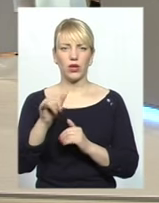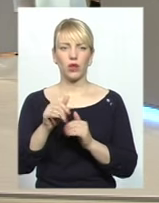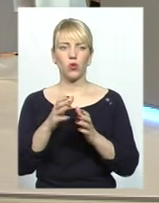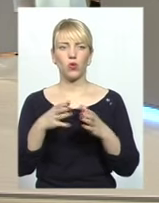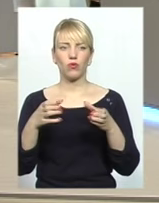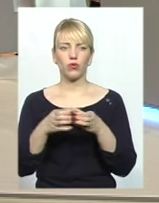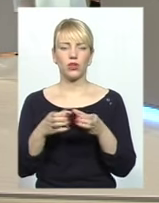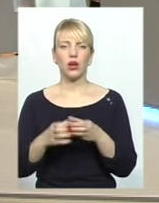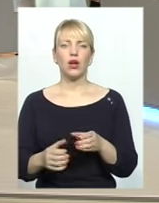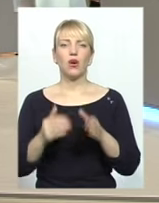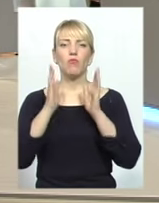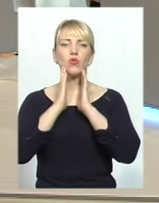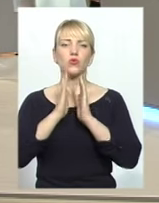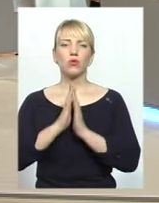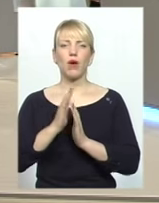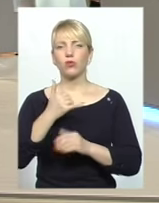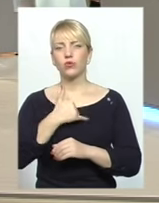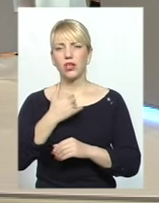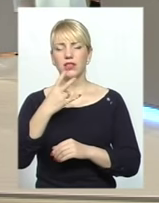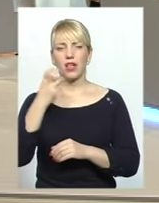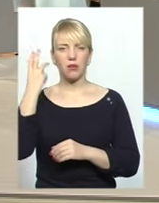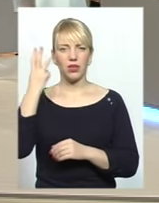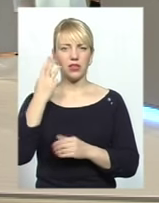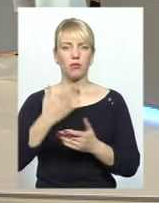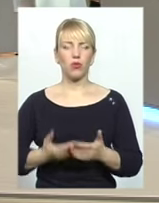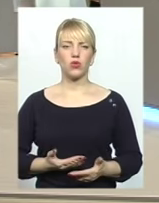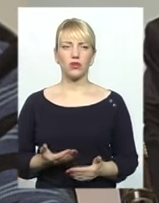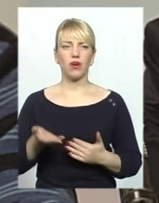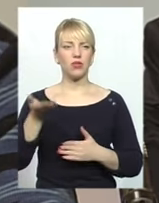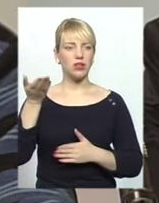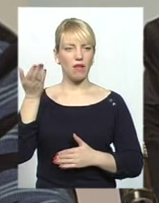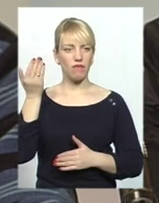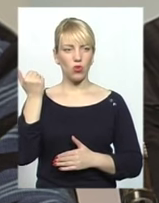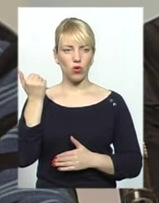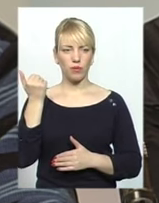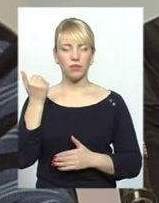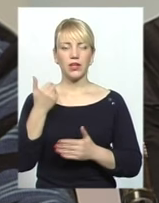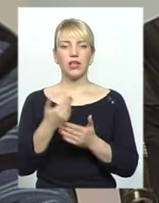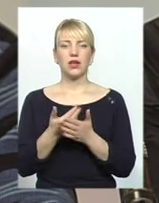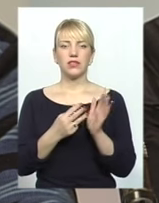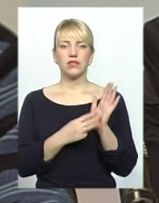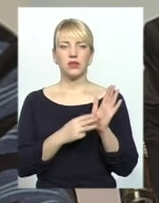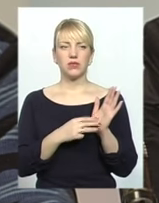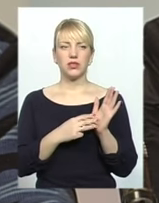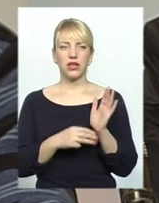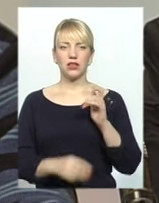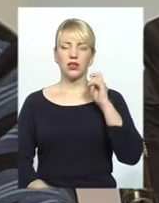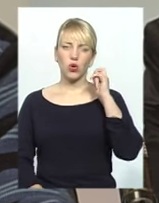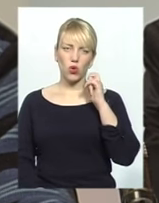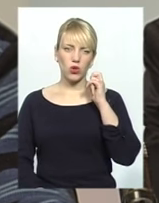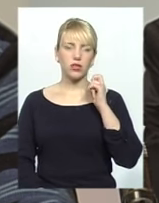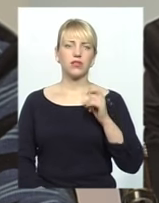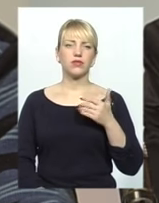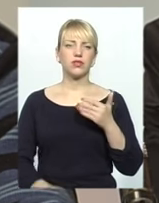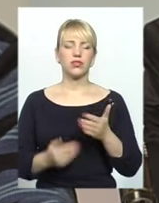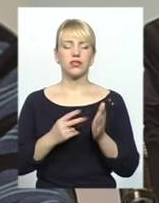проживають дуже давно, і ще, мабуть, із 80-х років, 70-х і так далі,